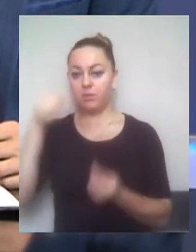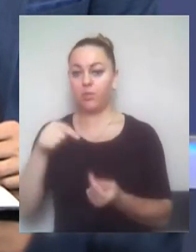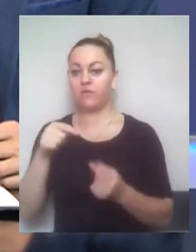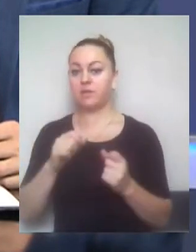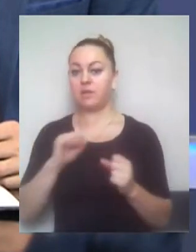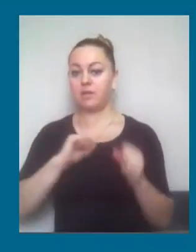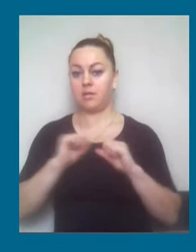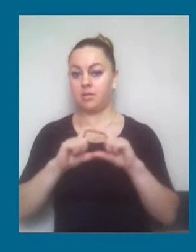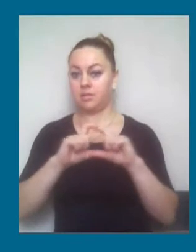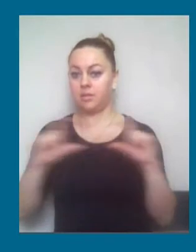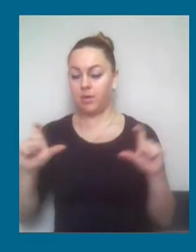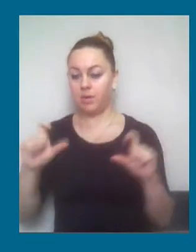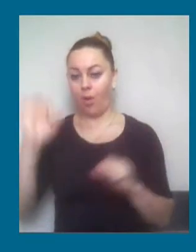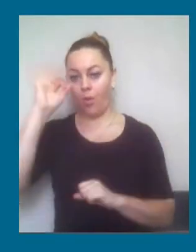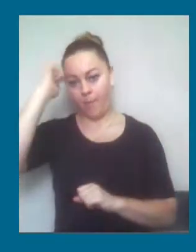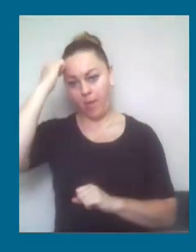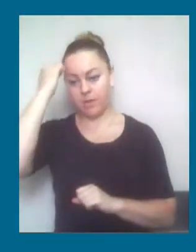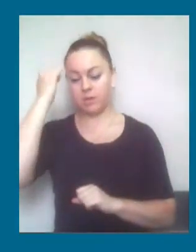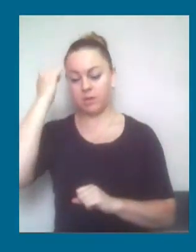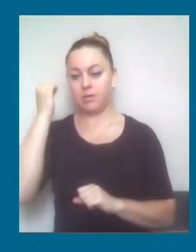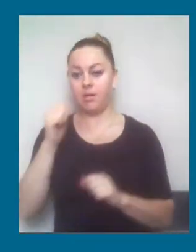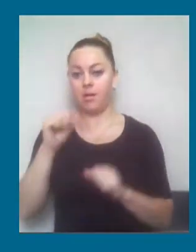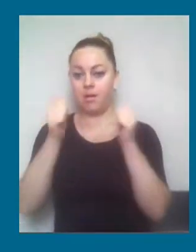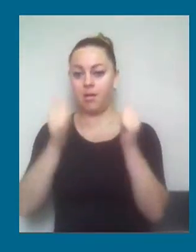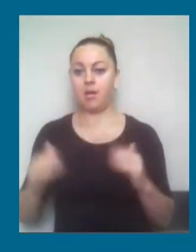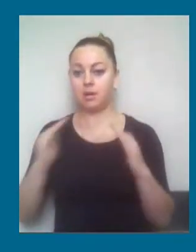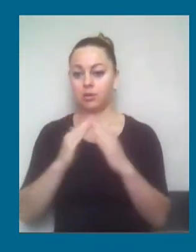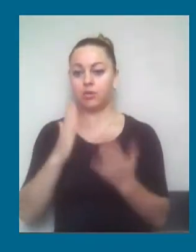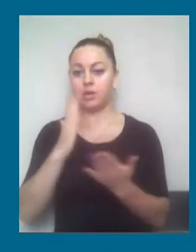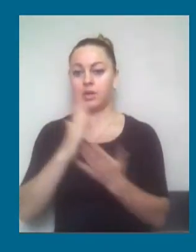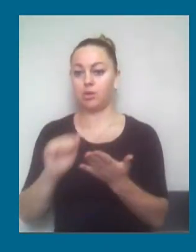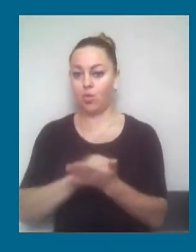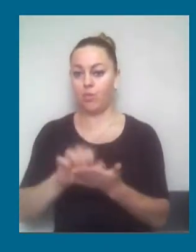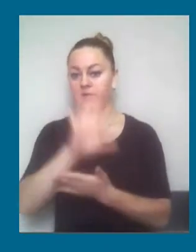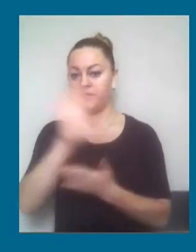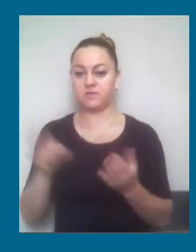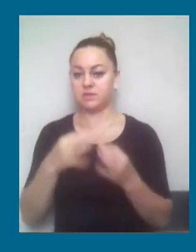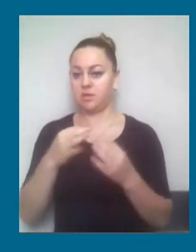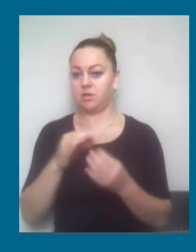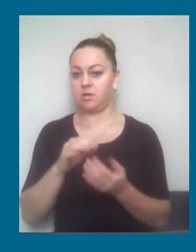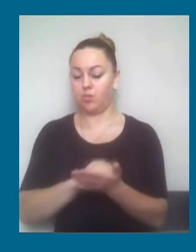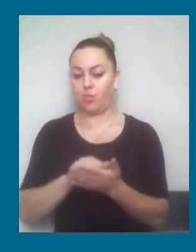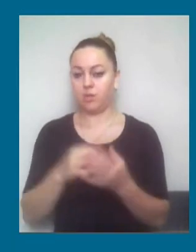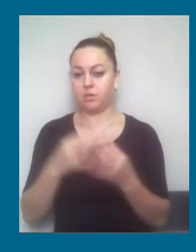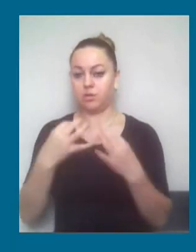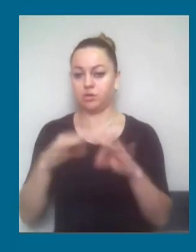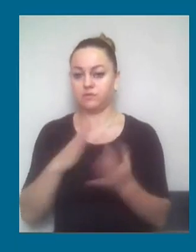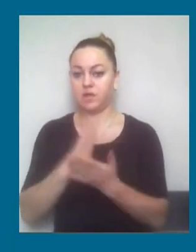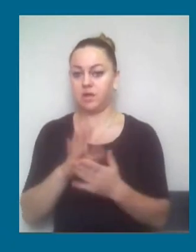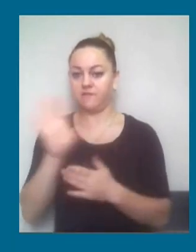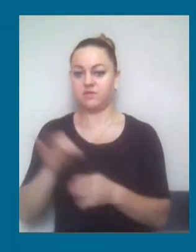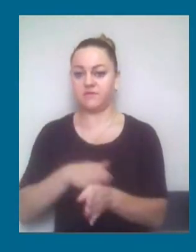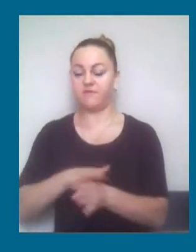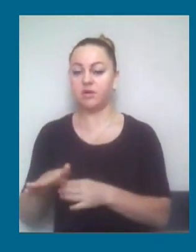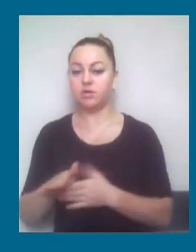архітектури. Ці документи розроблені, всі приписи виконані. Ті приписи, які були незаконні, на так, що вони скасовані судом,